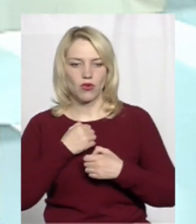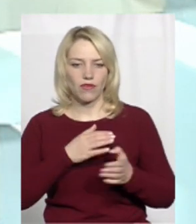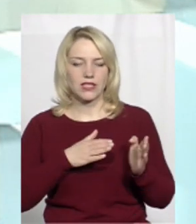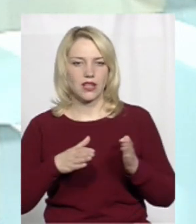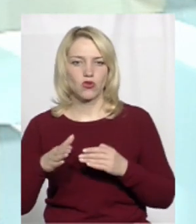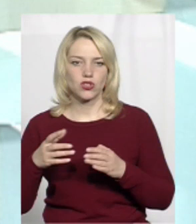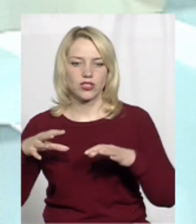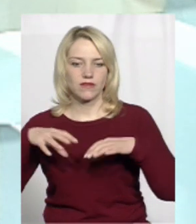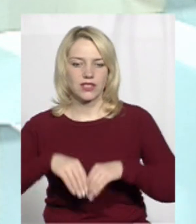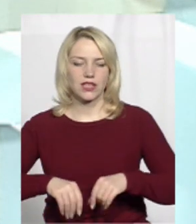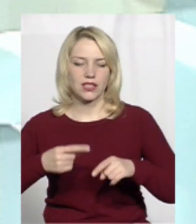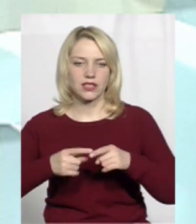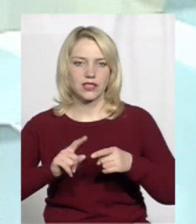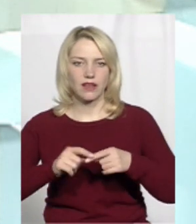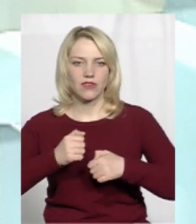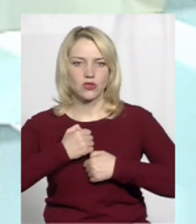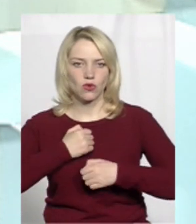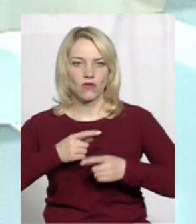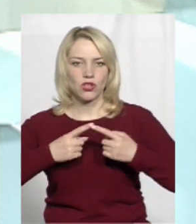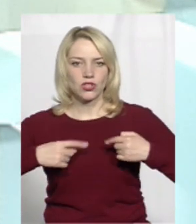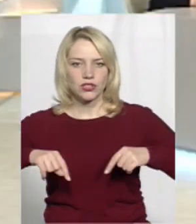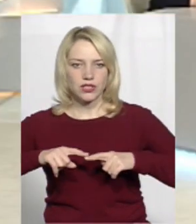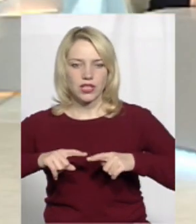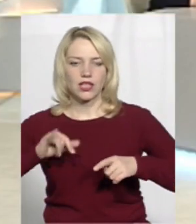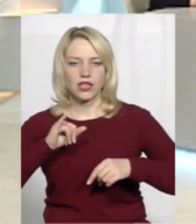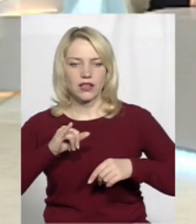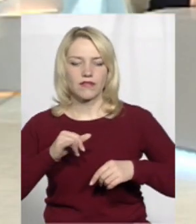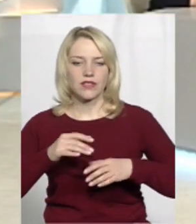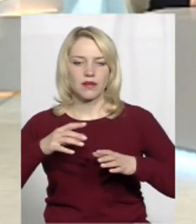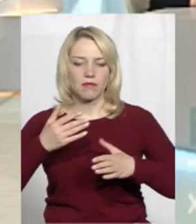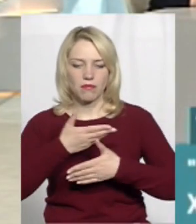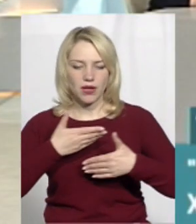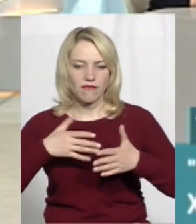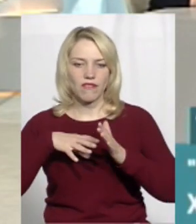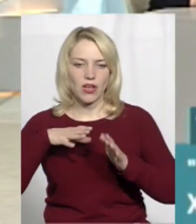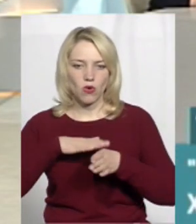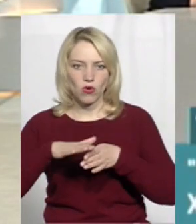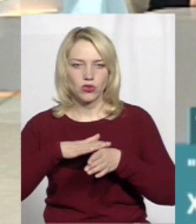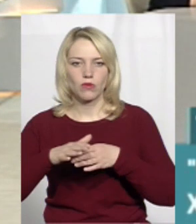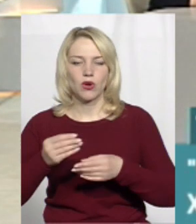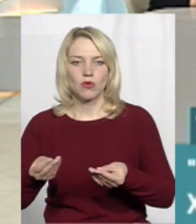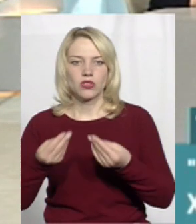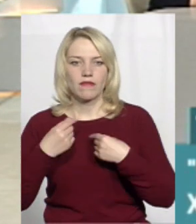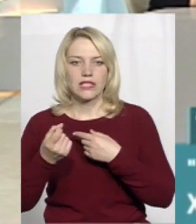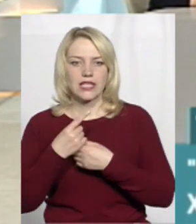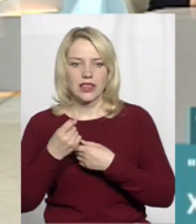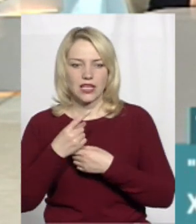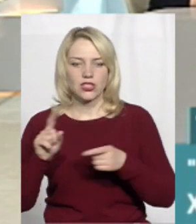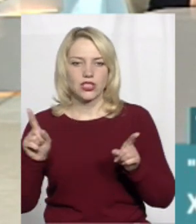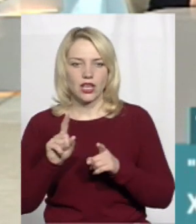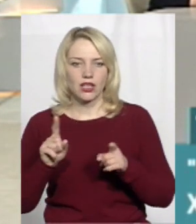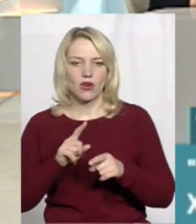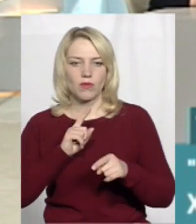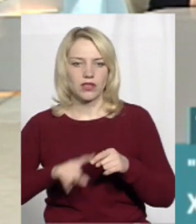складі цієї військової частини. І ми же в складі цієї військової частини виконуємо поставлені задачі, будемо говорити,